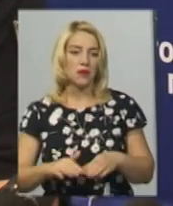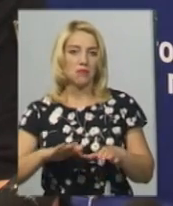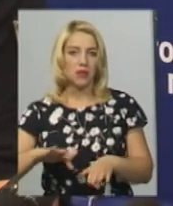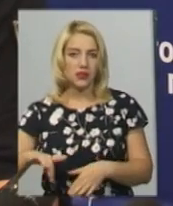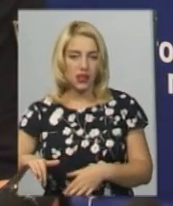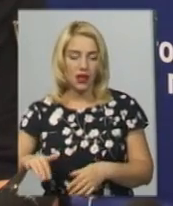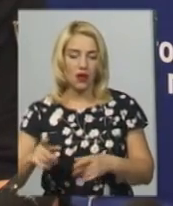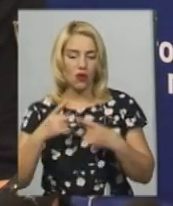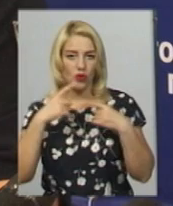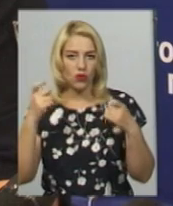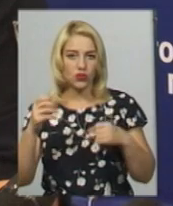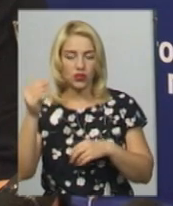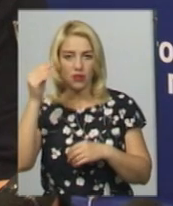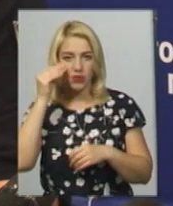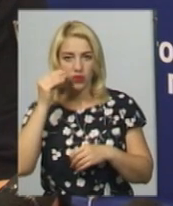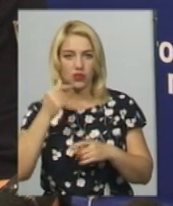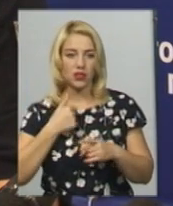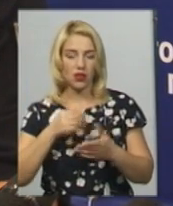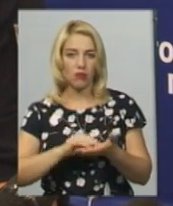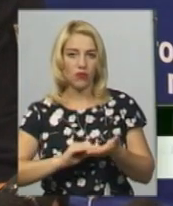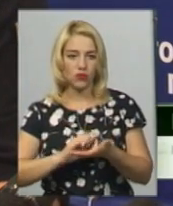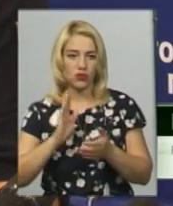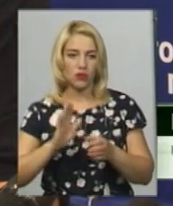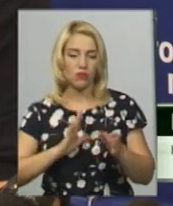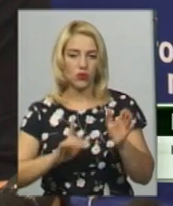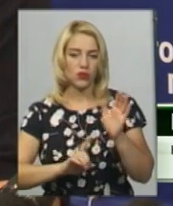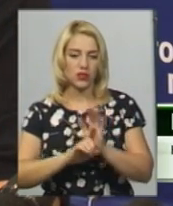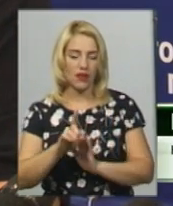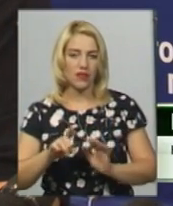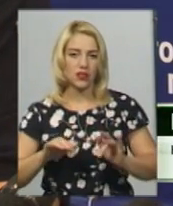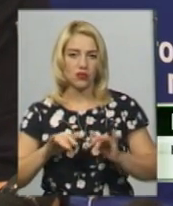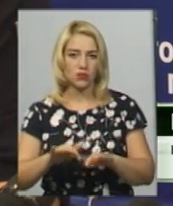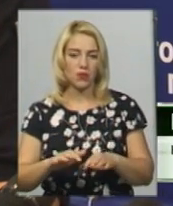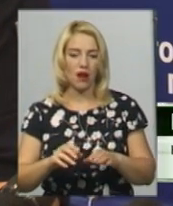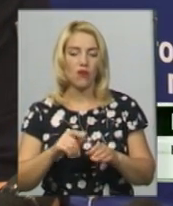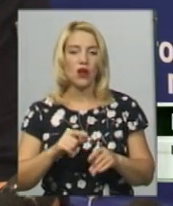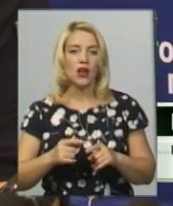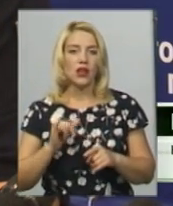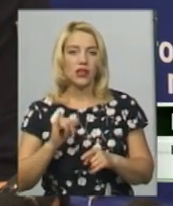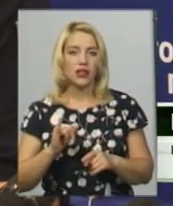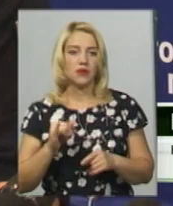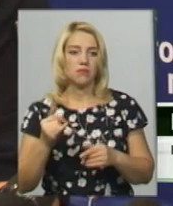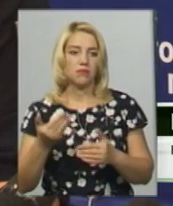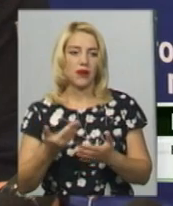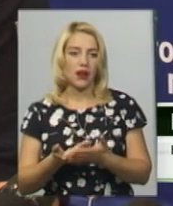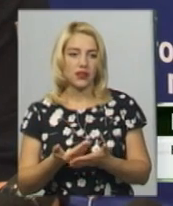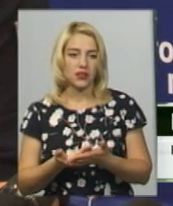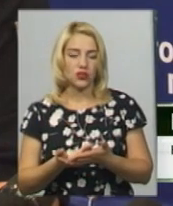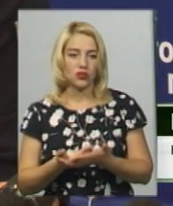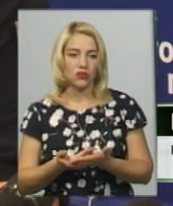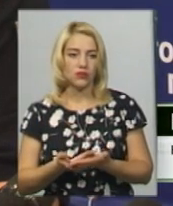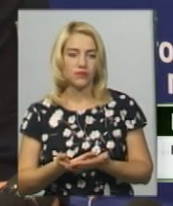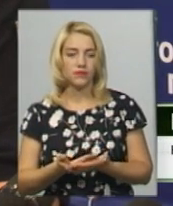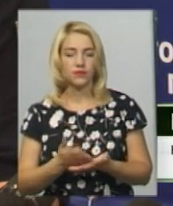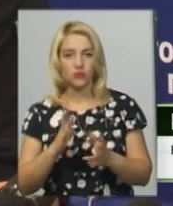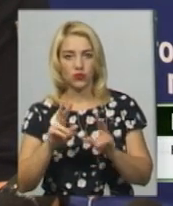оголошення підозри, я повторююся, було заведено справу оперативного обліку і практично, буду